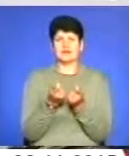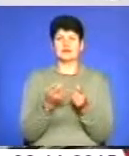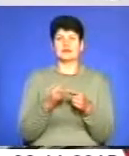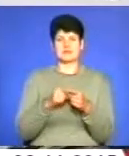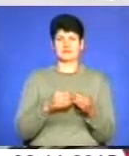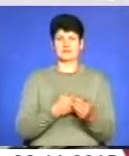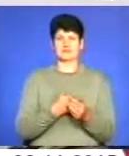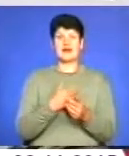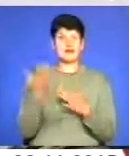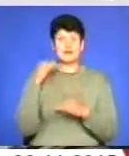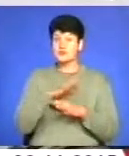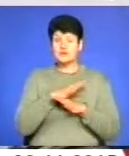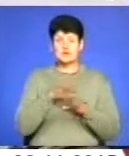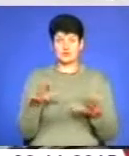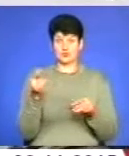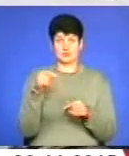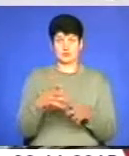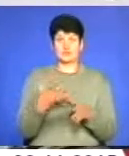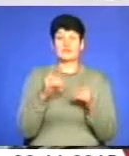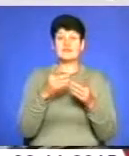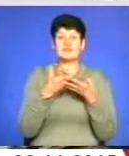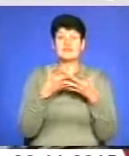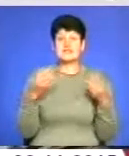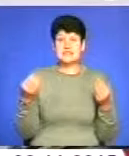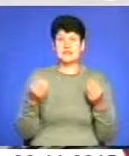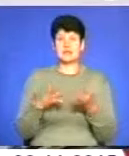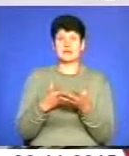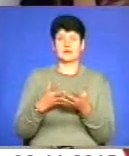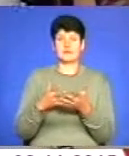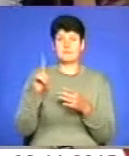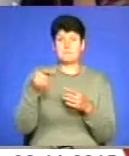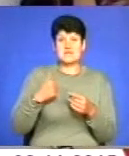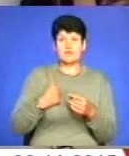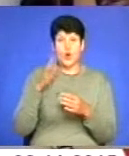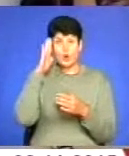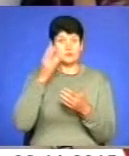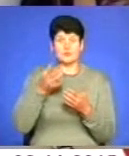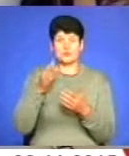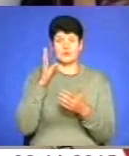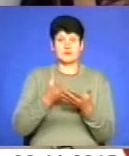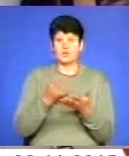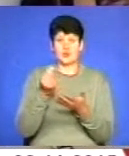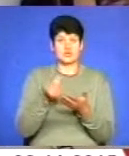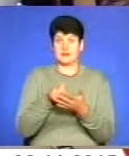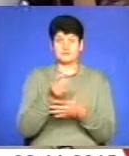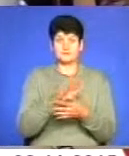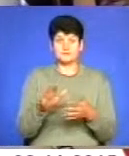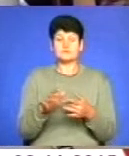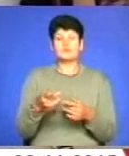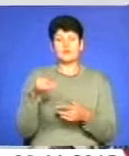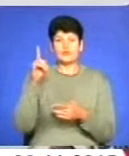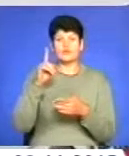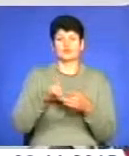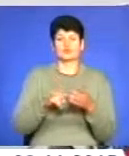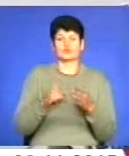Раніше такого не було. Навіть навесняний призив гроші не платилось. Тож у обласному військовому комісаріаті сподівається на